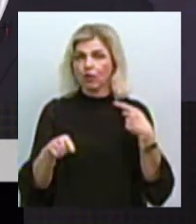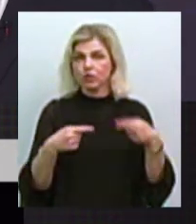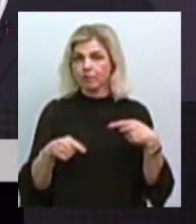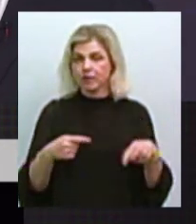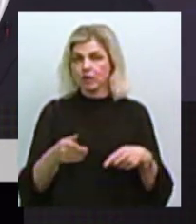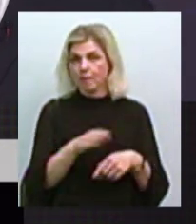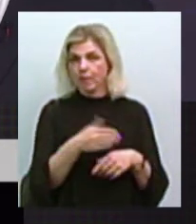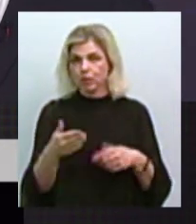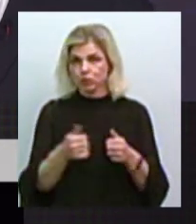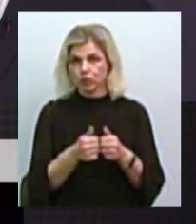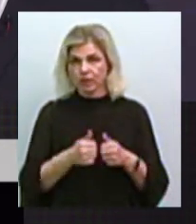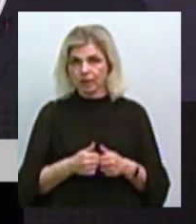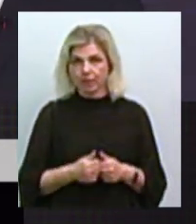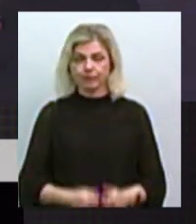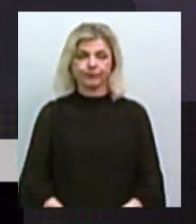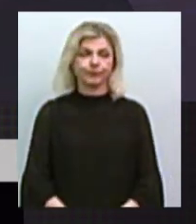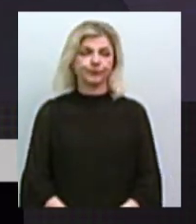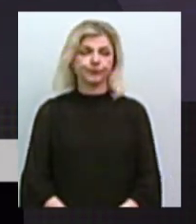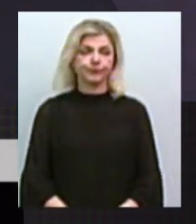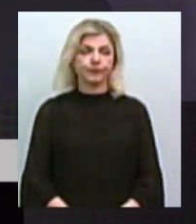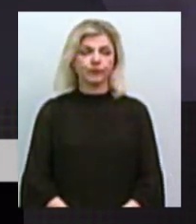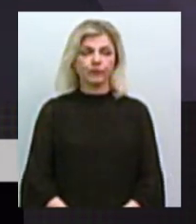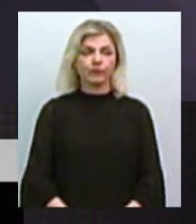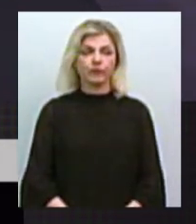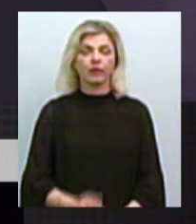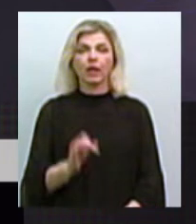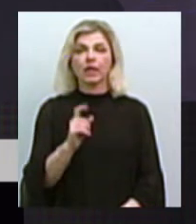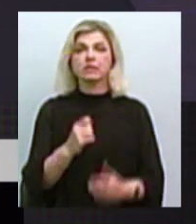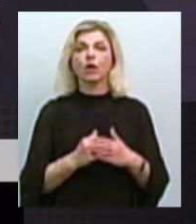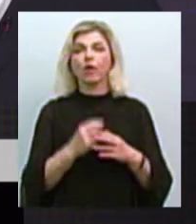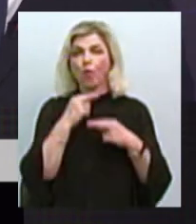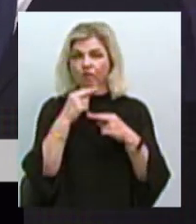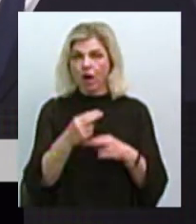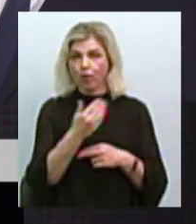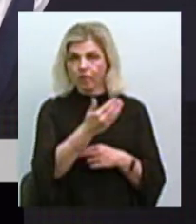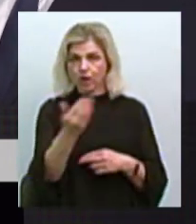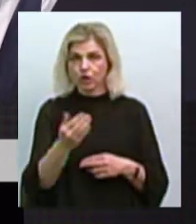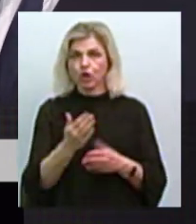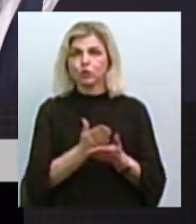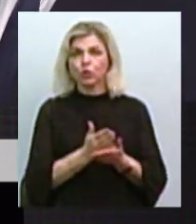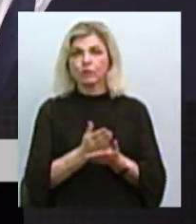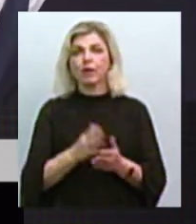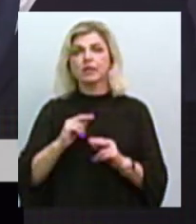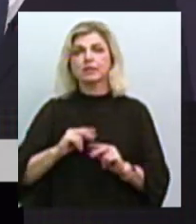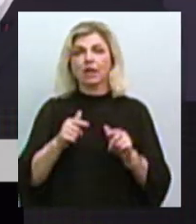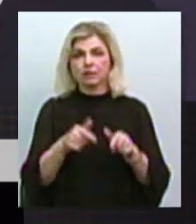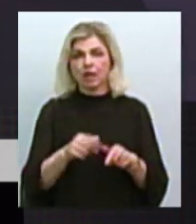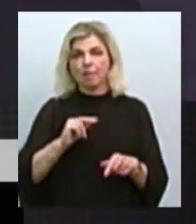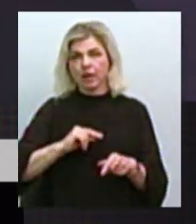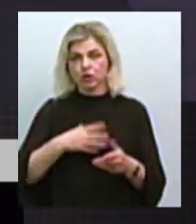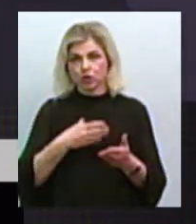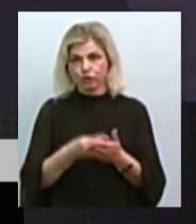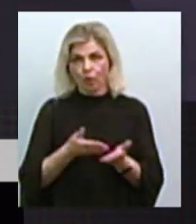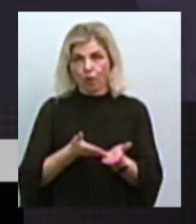навіть між сусідами? Ну, дивіться, я хочу зазначити і звернути вашу увагу, що сьогодні служба зайнятості працює в межах своєї компетенції.